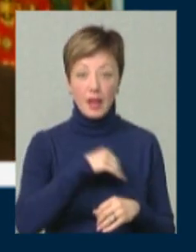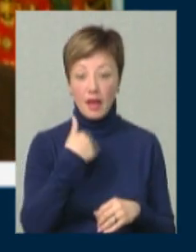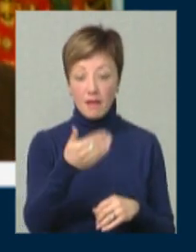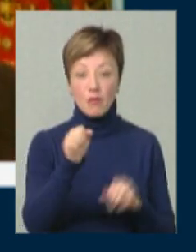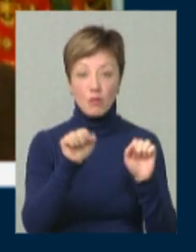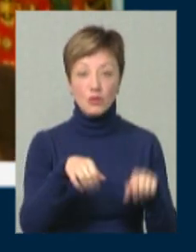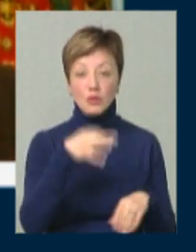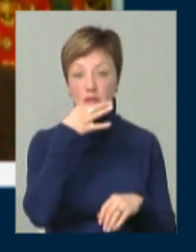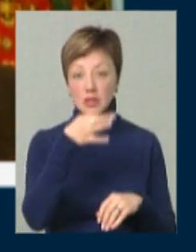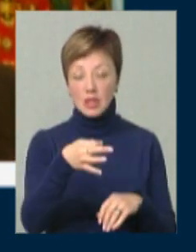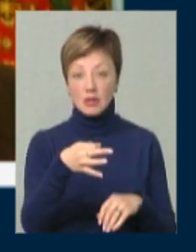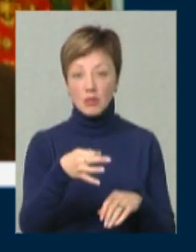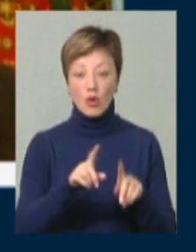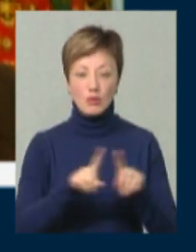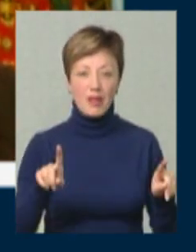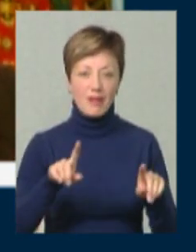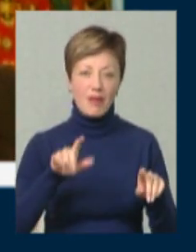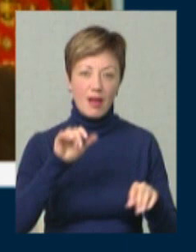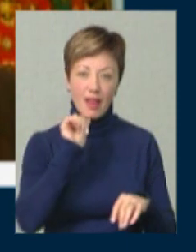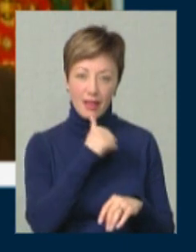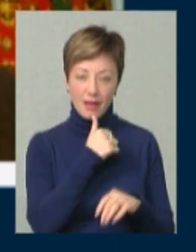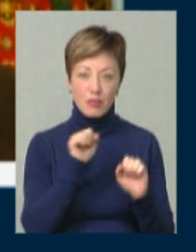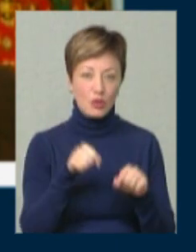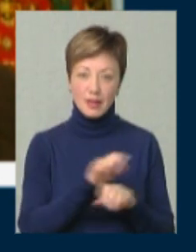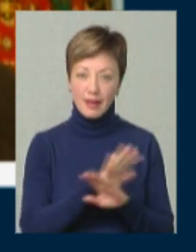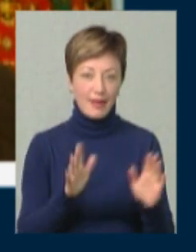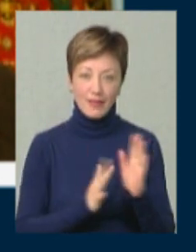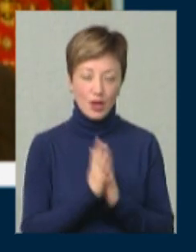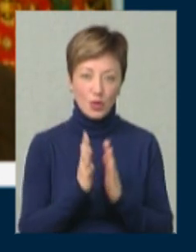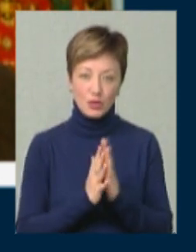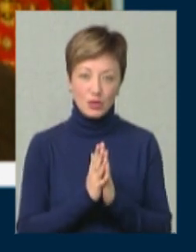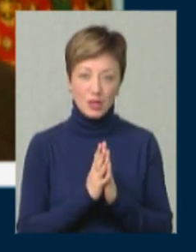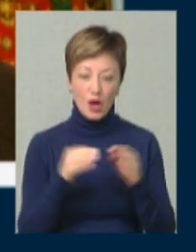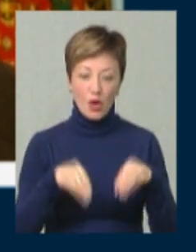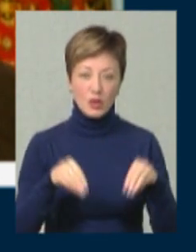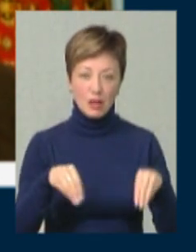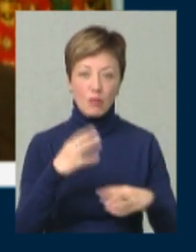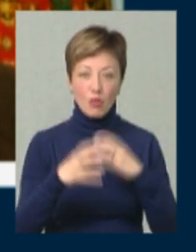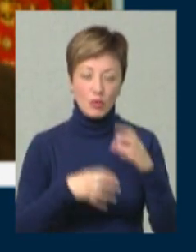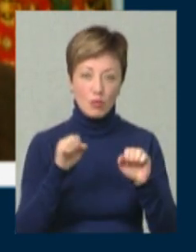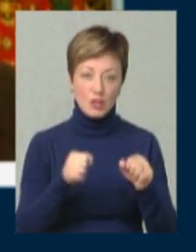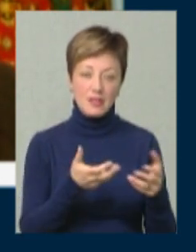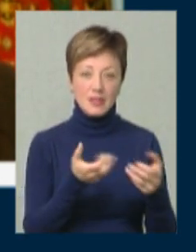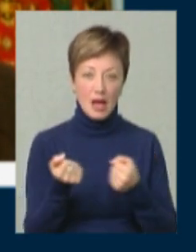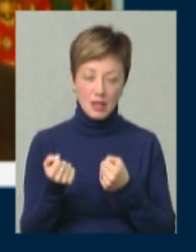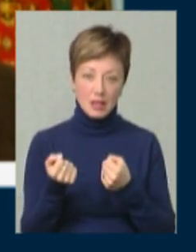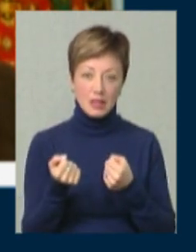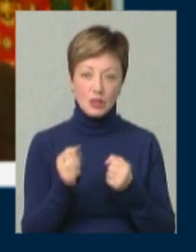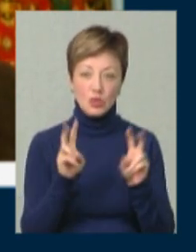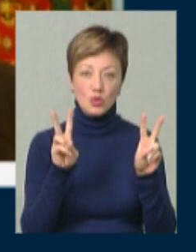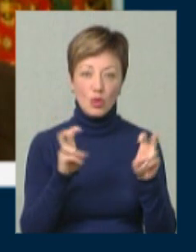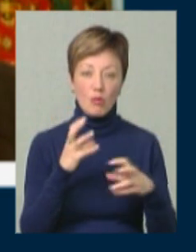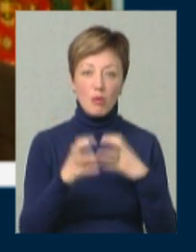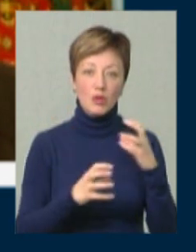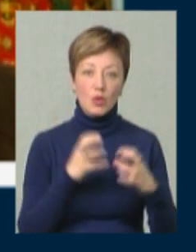я можу сказати, наприклад, для особливо лінивих можна не вирощувати розсаду помідорів, можна взяти такий сорт